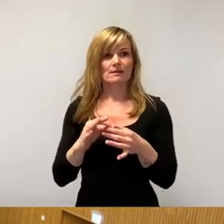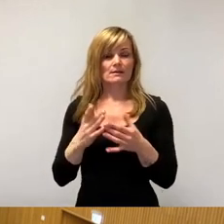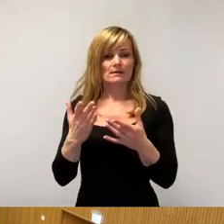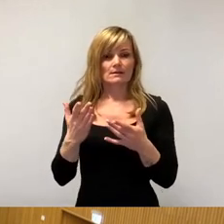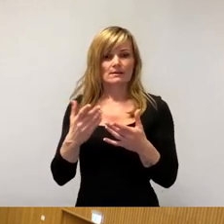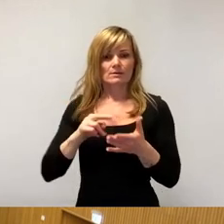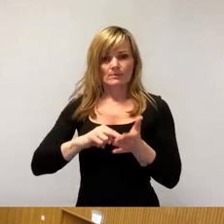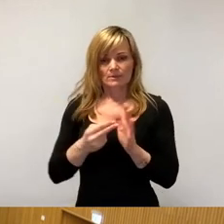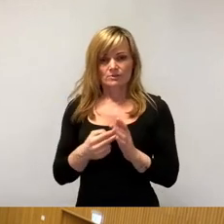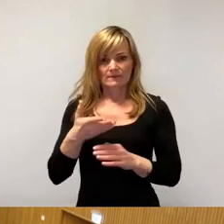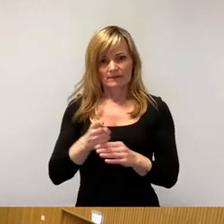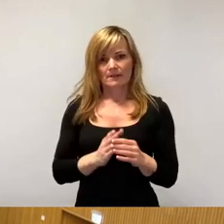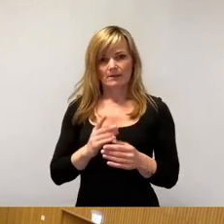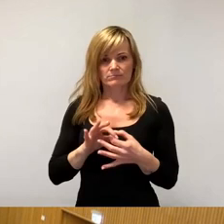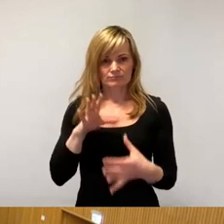Verteilung entzogen werden.